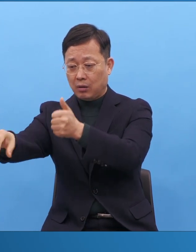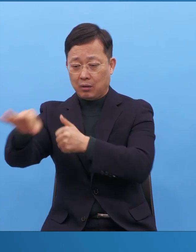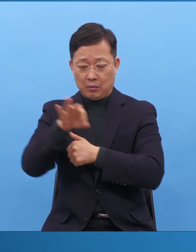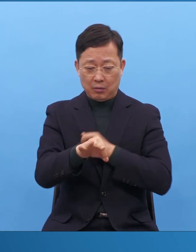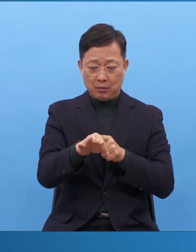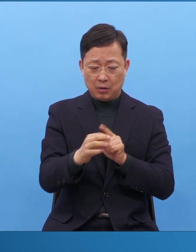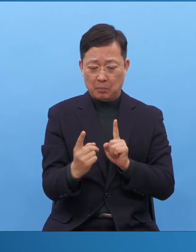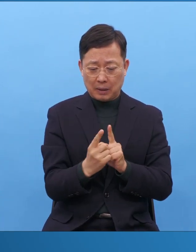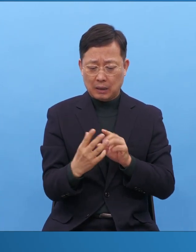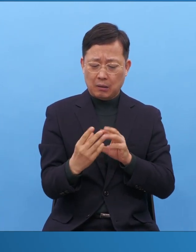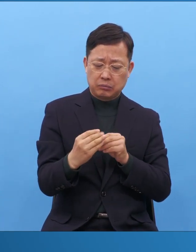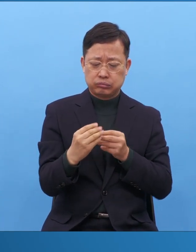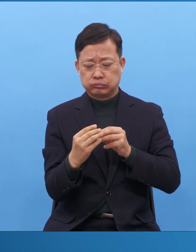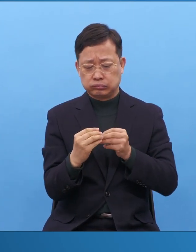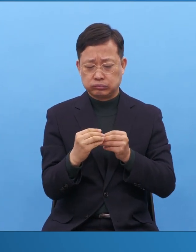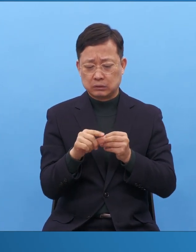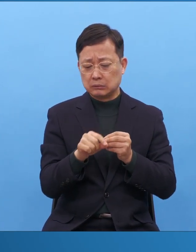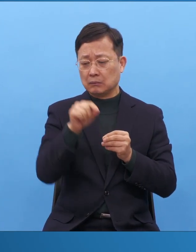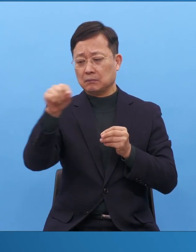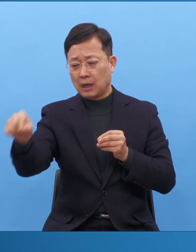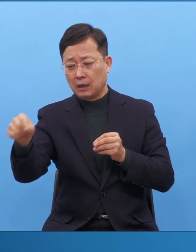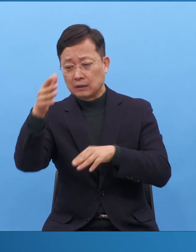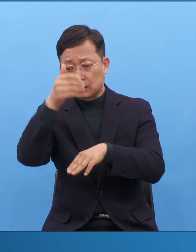충분히 서로 간에 각인이 될 정도죠.